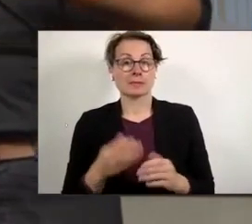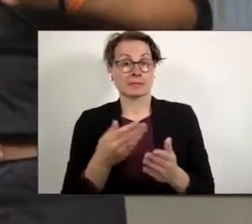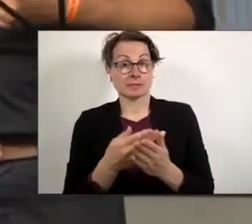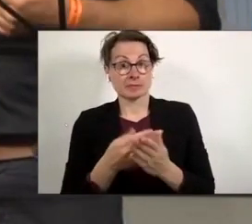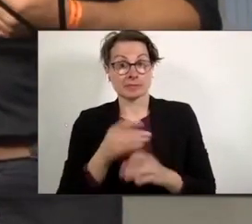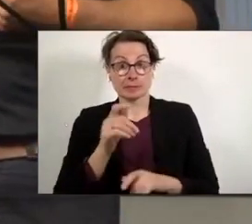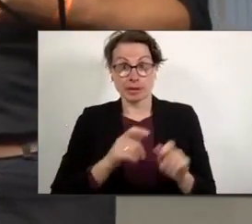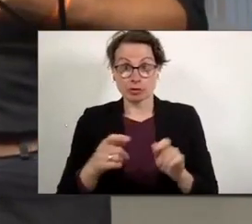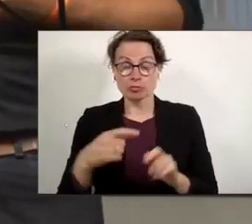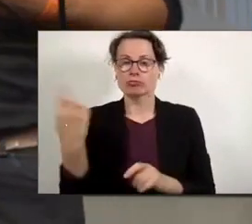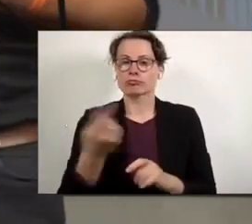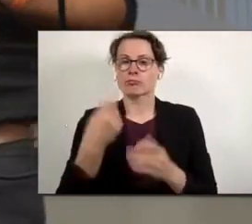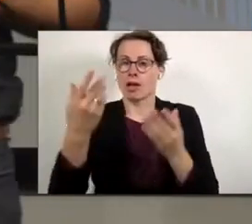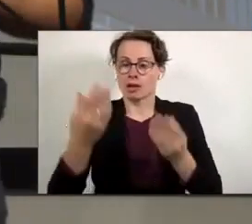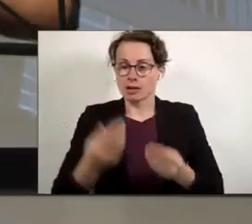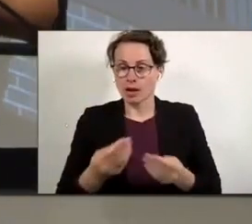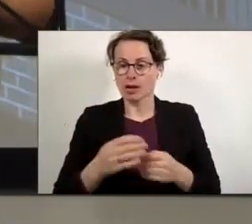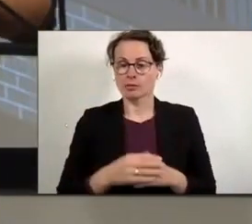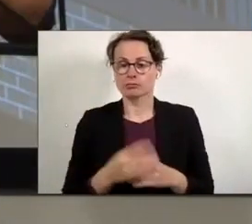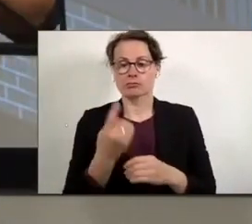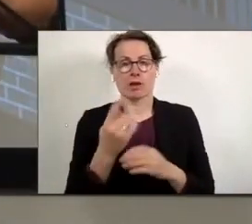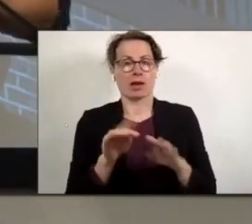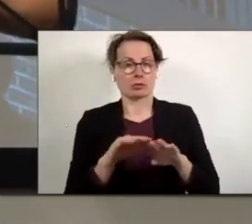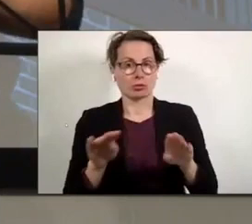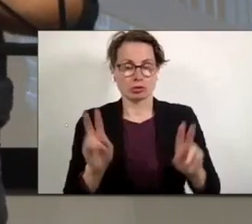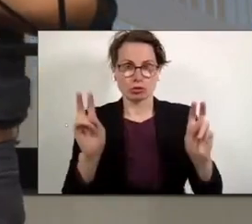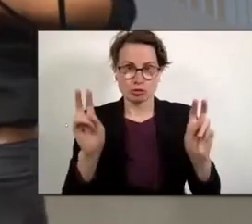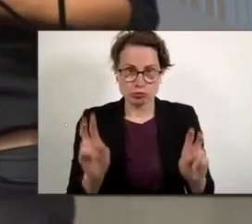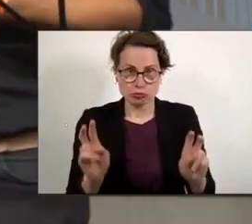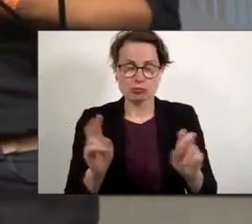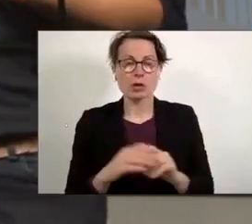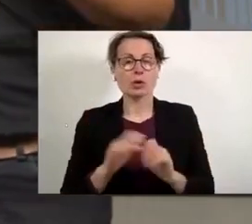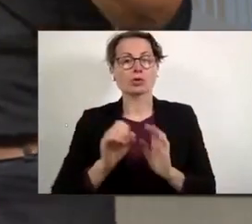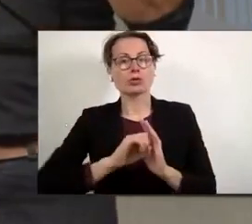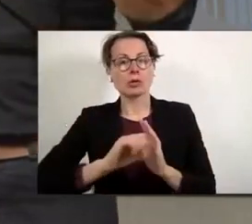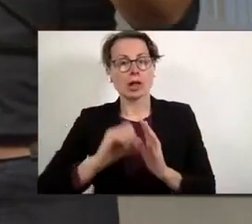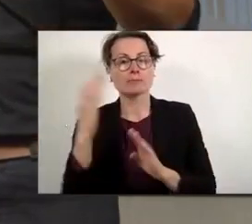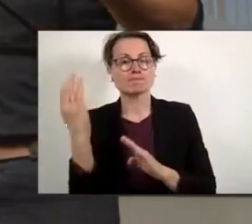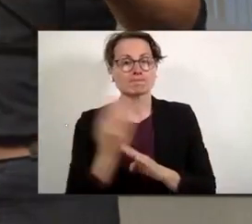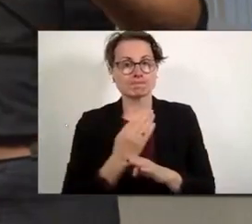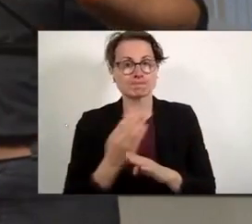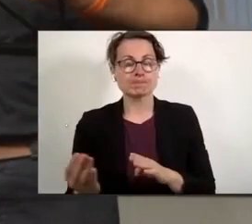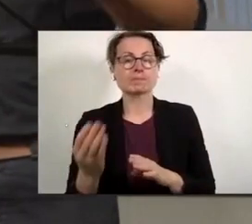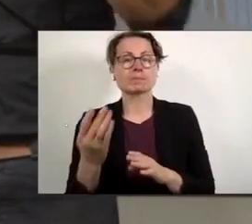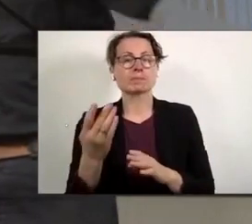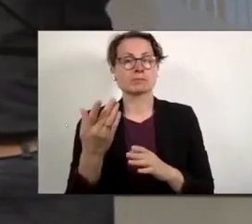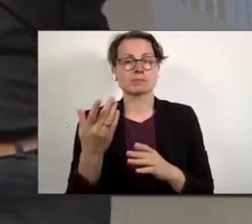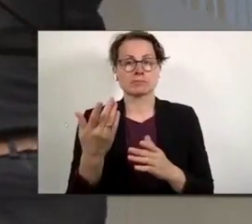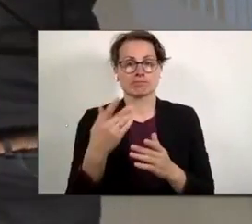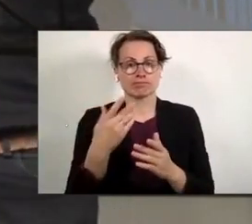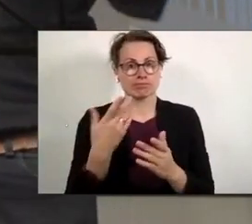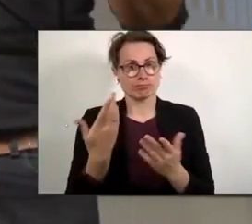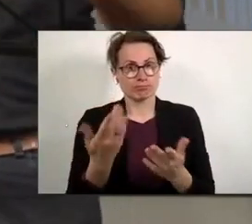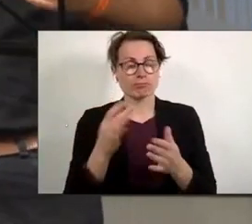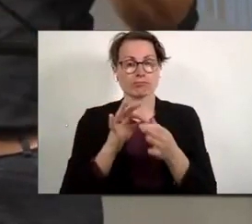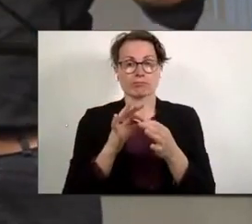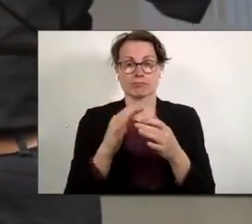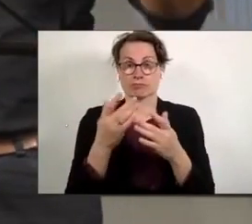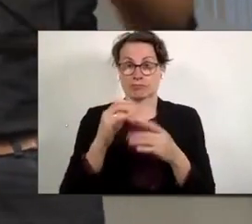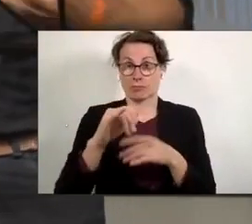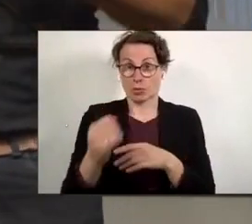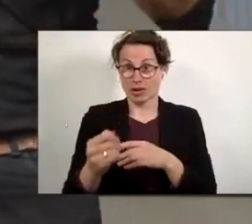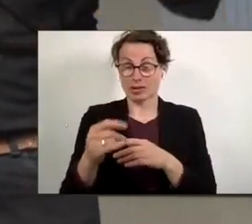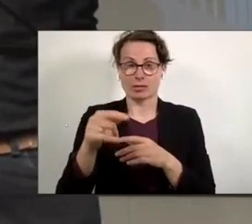eingeladen und an einen Tisch gesetzt und ziemlich schnell beschlossen, um was es gehen müsste, ist sozusagen, diese verschiedenen Projekte